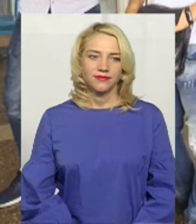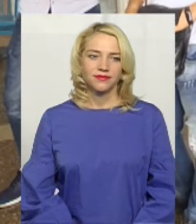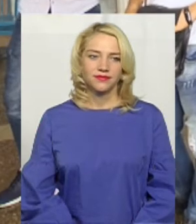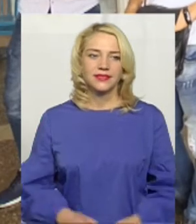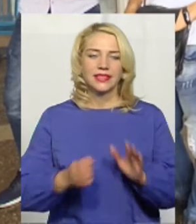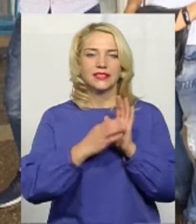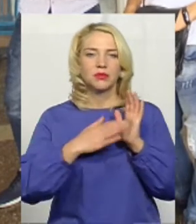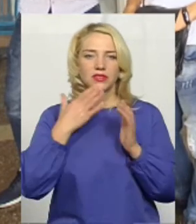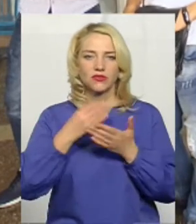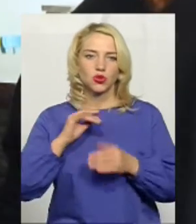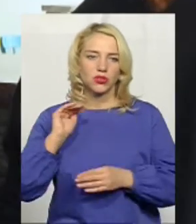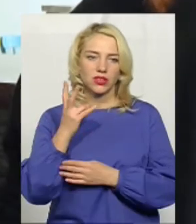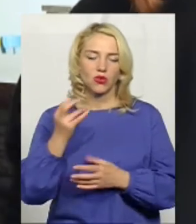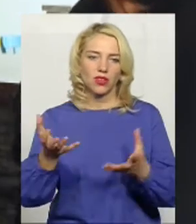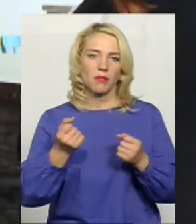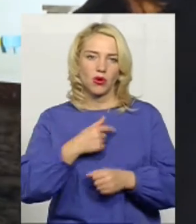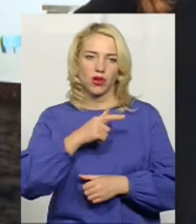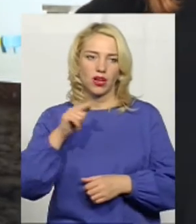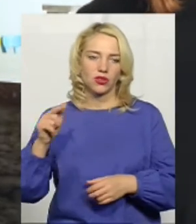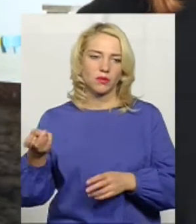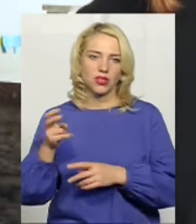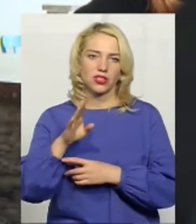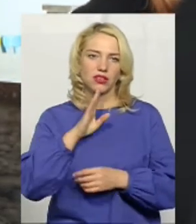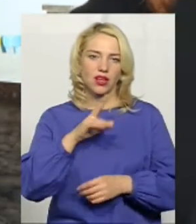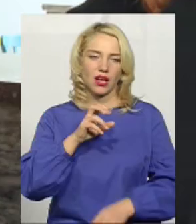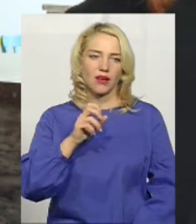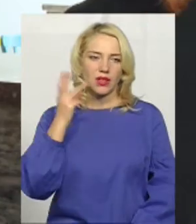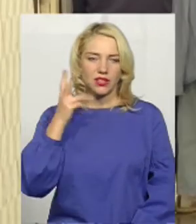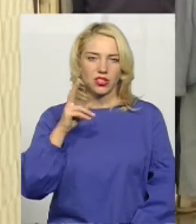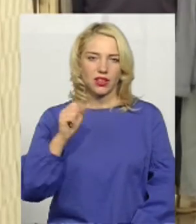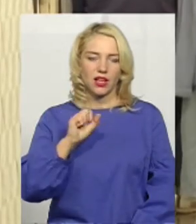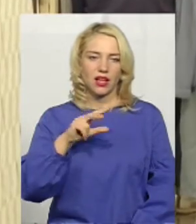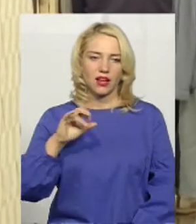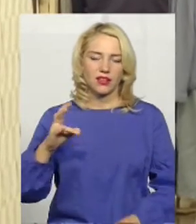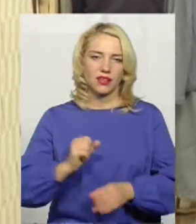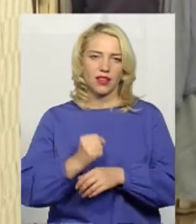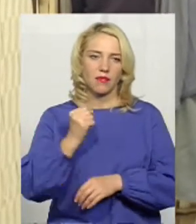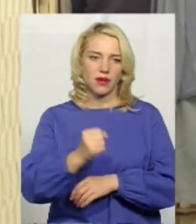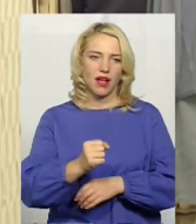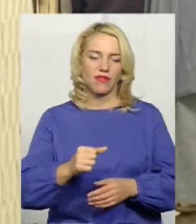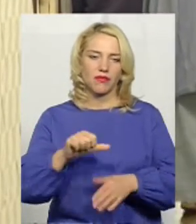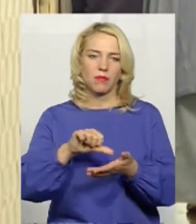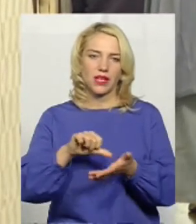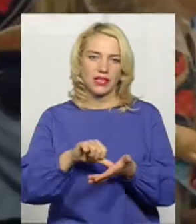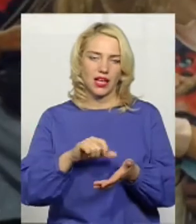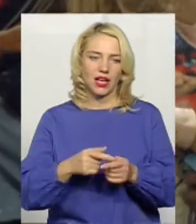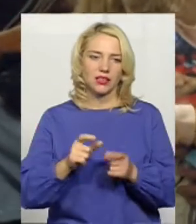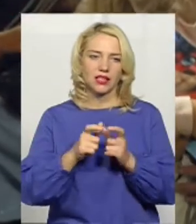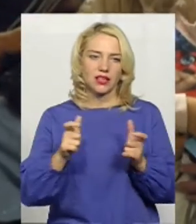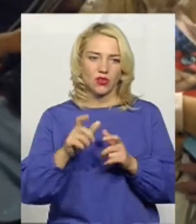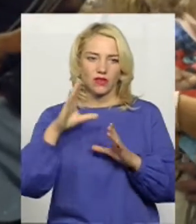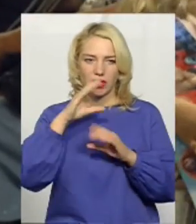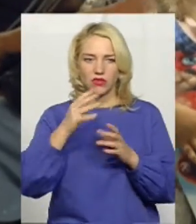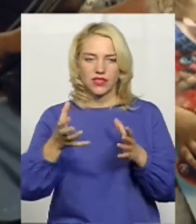Записати свою дитину на прийом до кардіолога прийшла хмельничанка Аліна. Каже, їх направив сюди педіатр. Талон до кардіолога вдалося взяти в